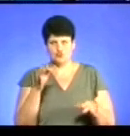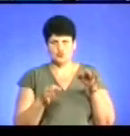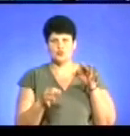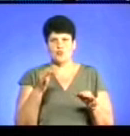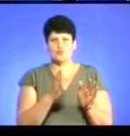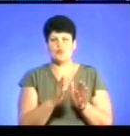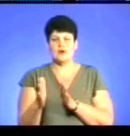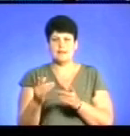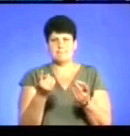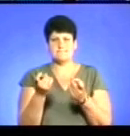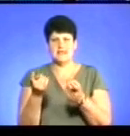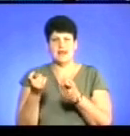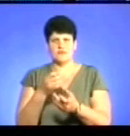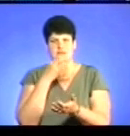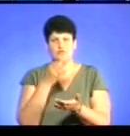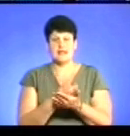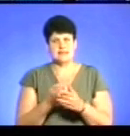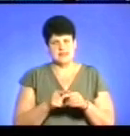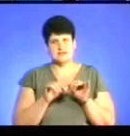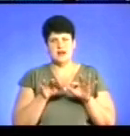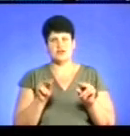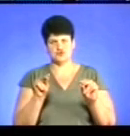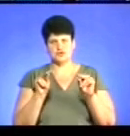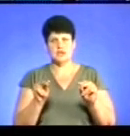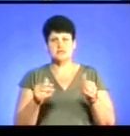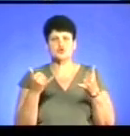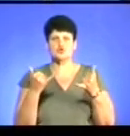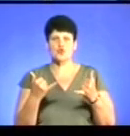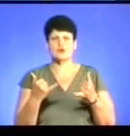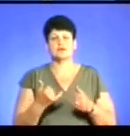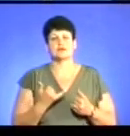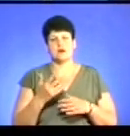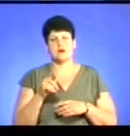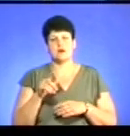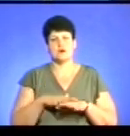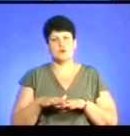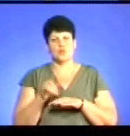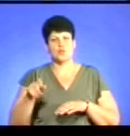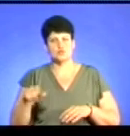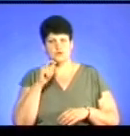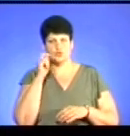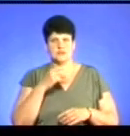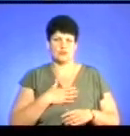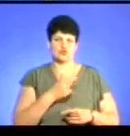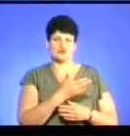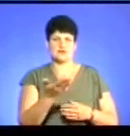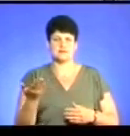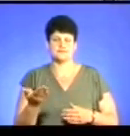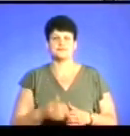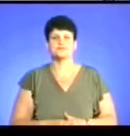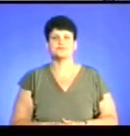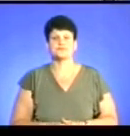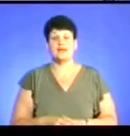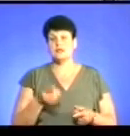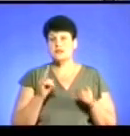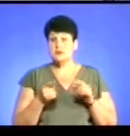порядку і притягнені до відповідальності. Це справа честі сьогодні і для України, і для суспільства, і для кожного з нас. Ну, насправді,